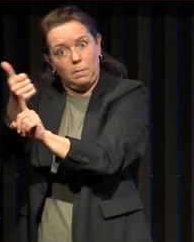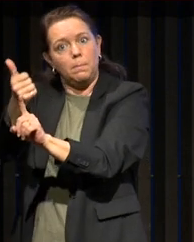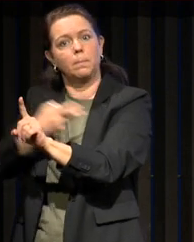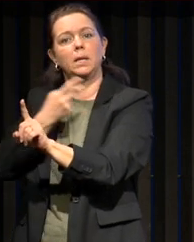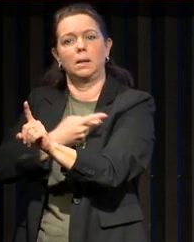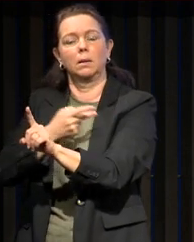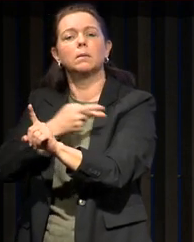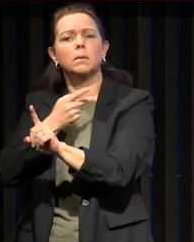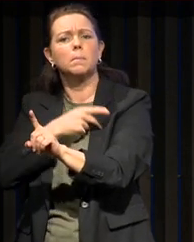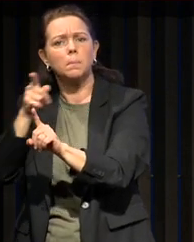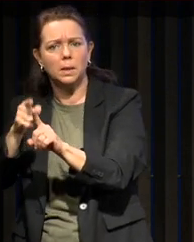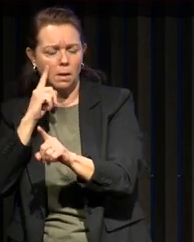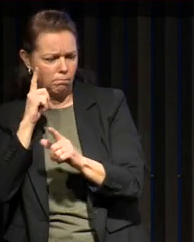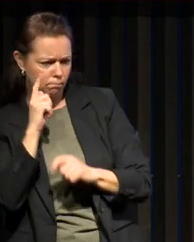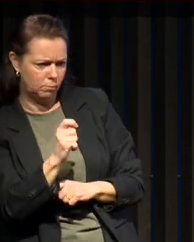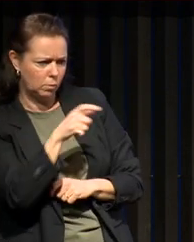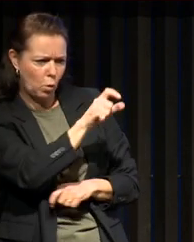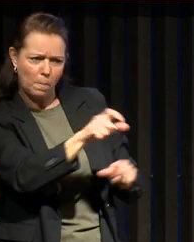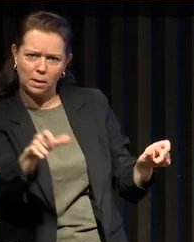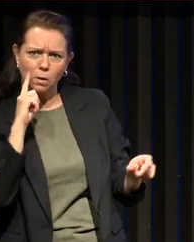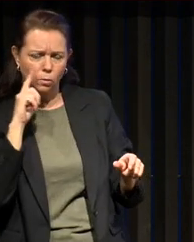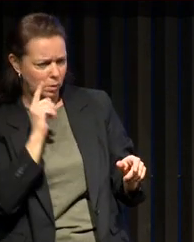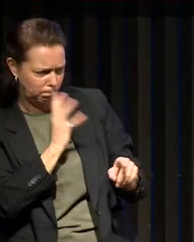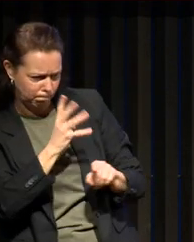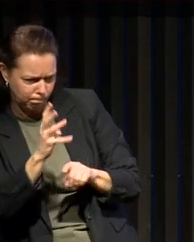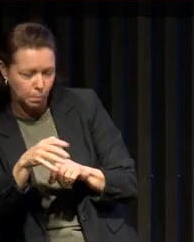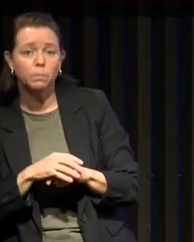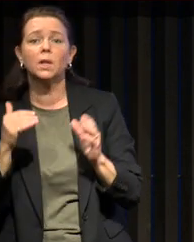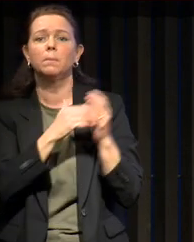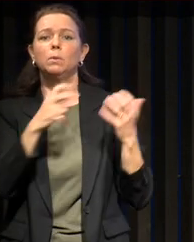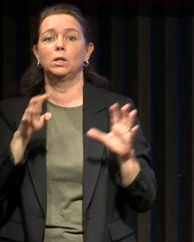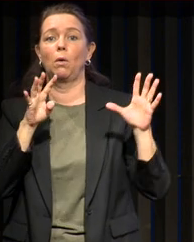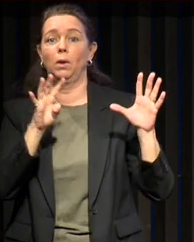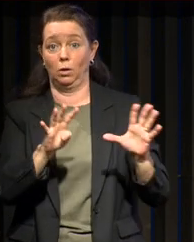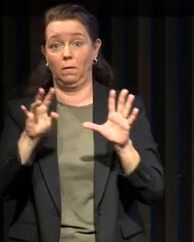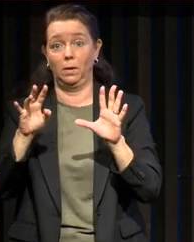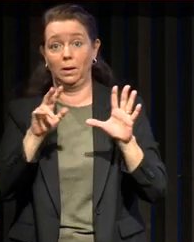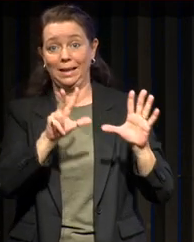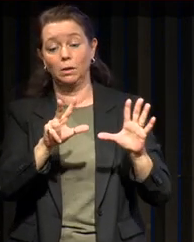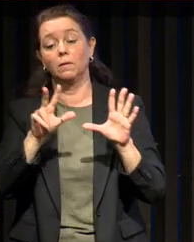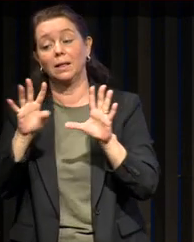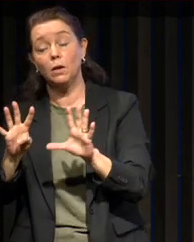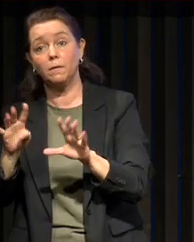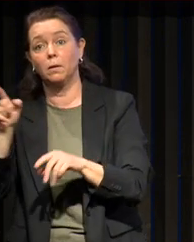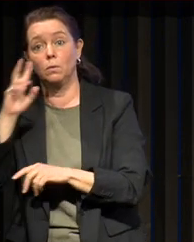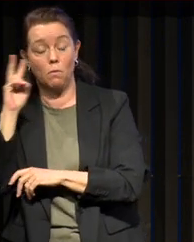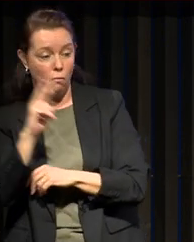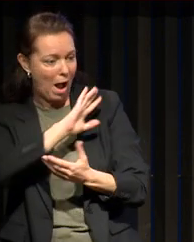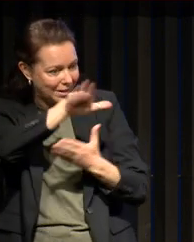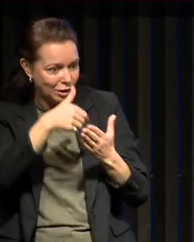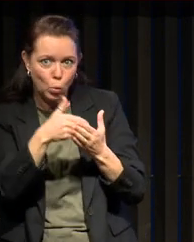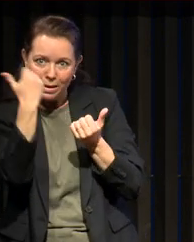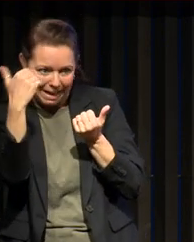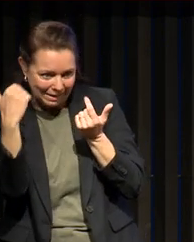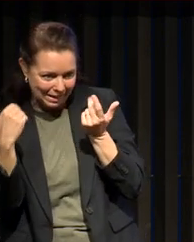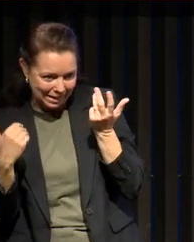médecin attentif au vécu des patients. Et il décrit en 1889 ce premier cas clinique où il y a tout. Mais on verra qu'il faudra plus de 100 ans pour que ce tout